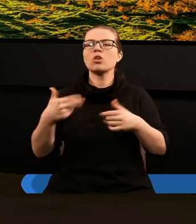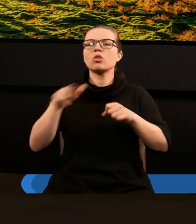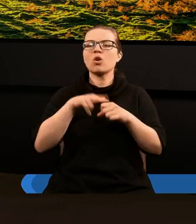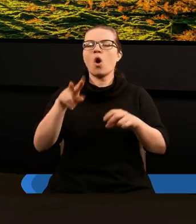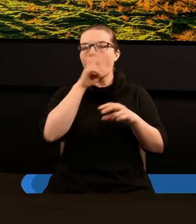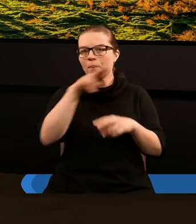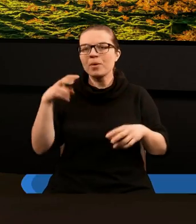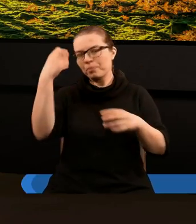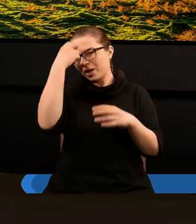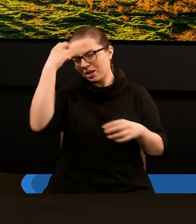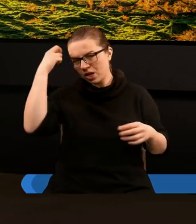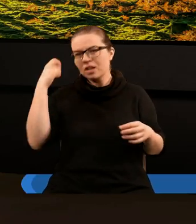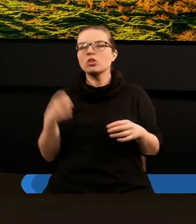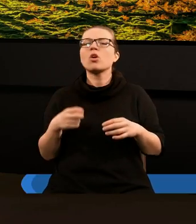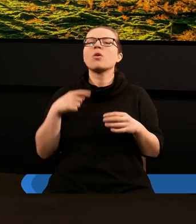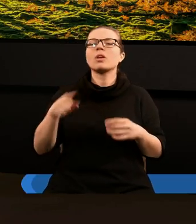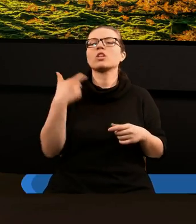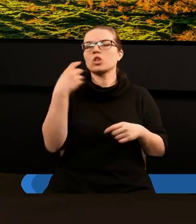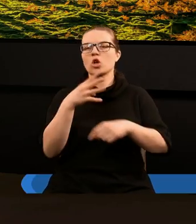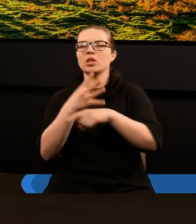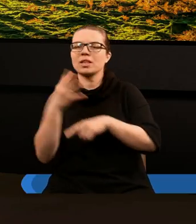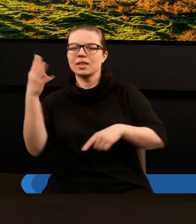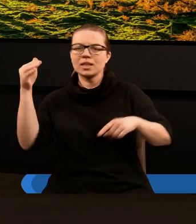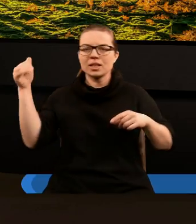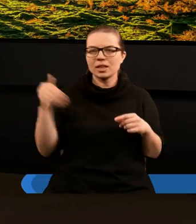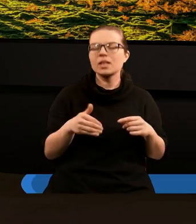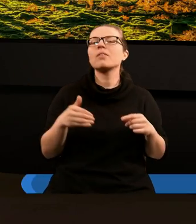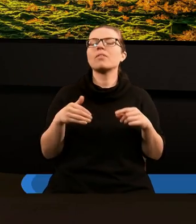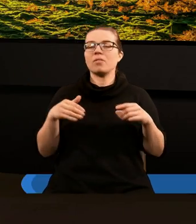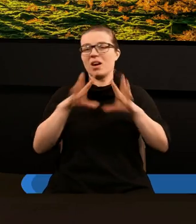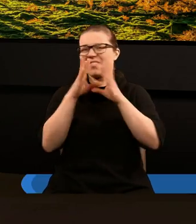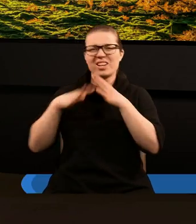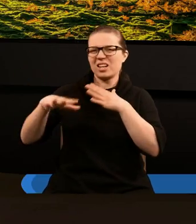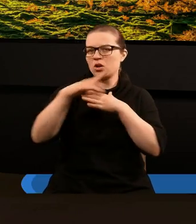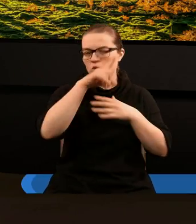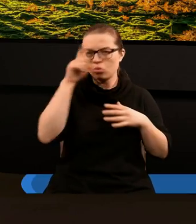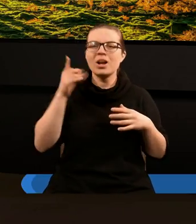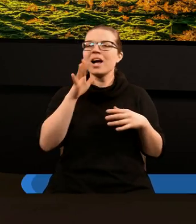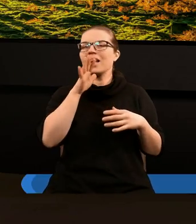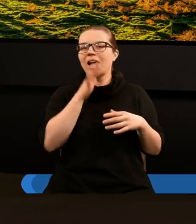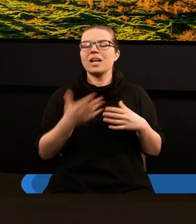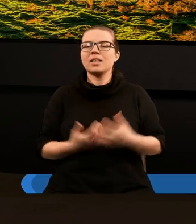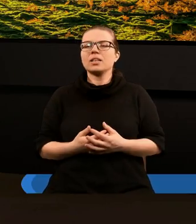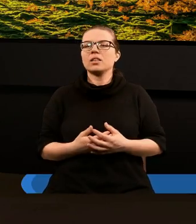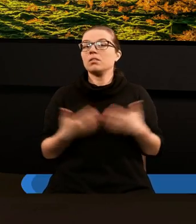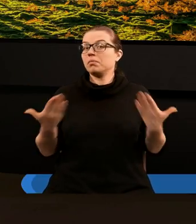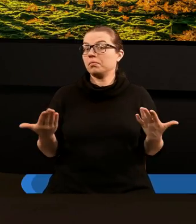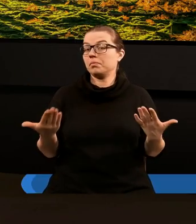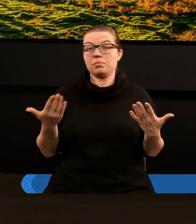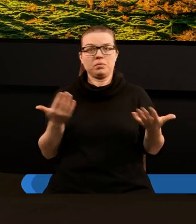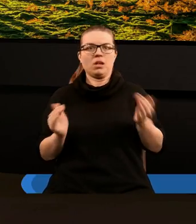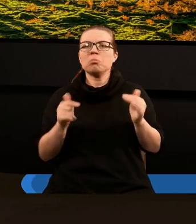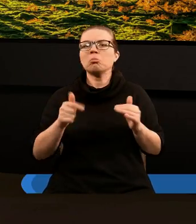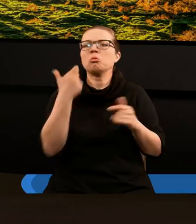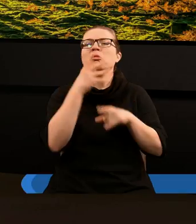których opatrzono pieczęcią 144 tysiące ze wszystkich plemion izraelskich. W jaki sposób